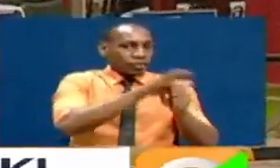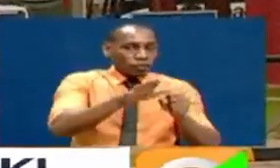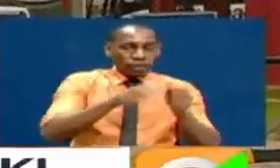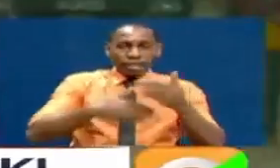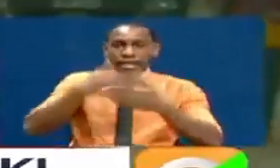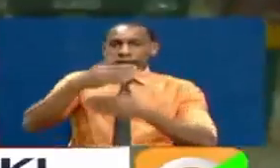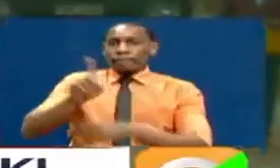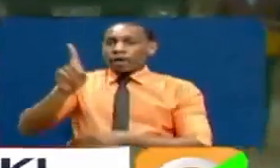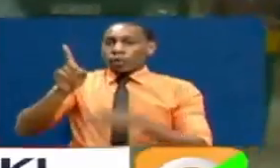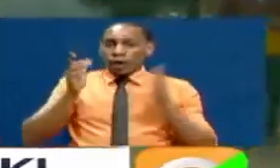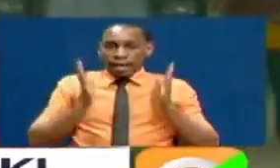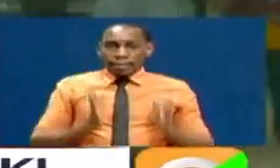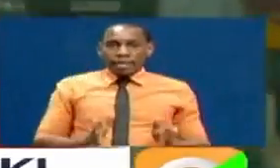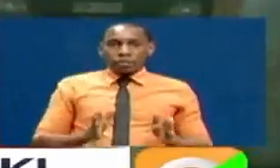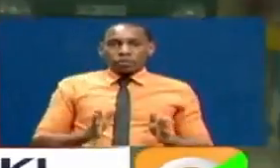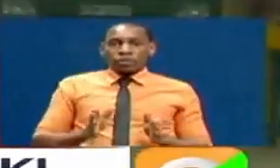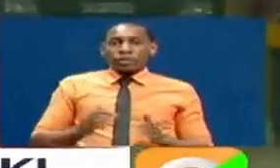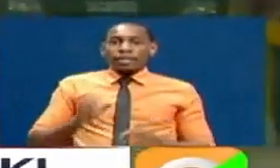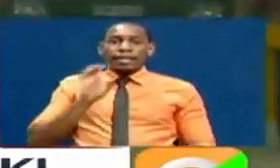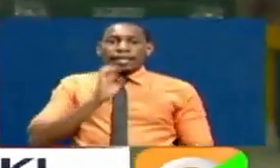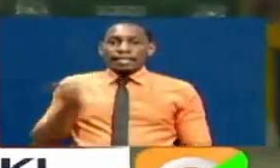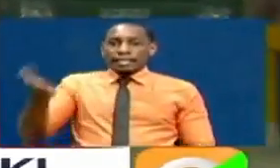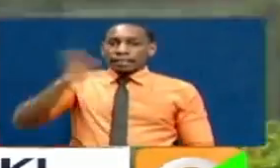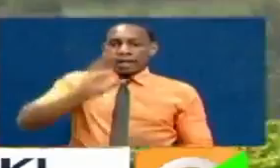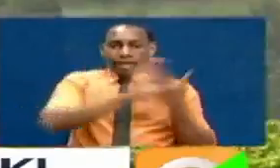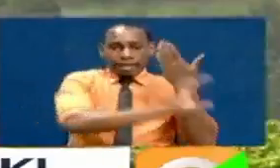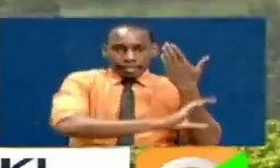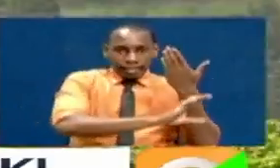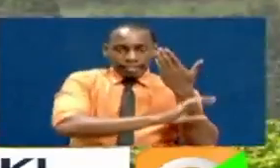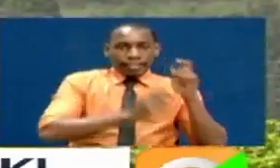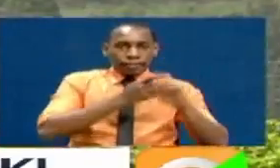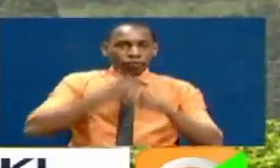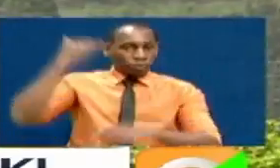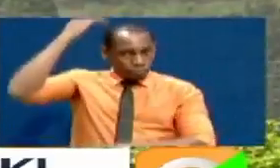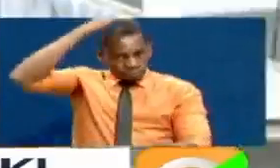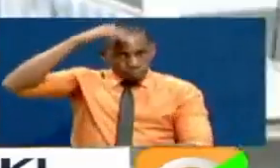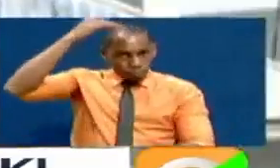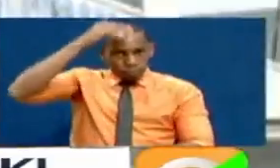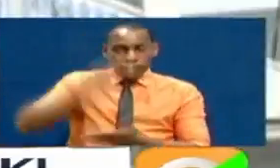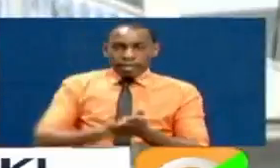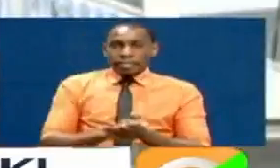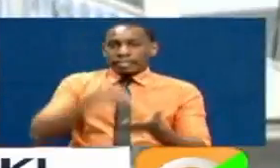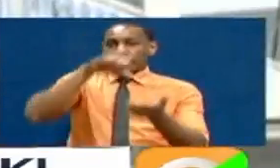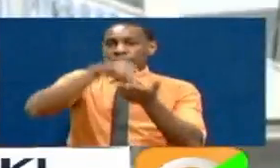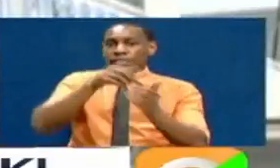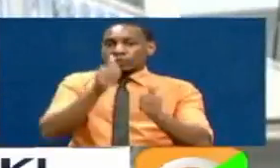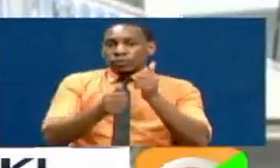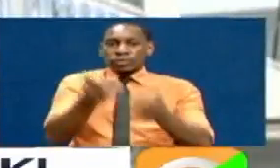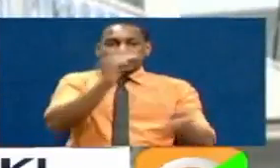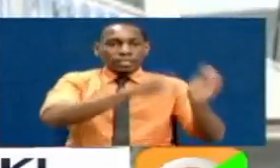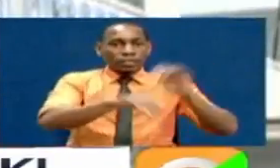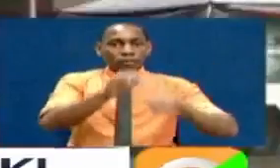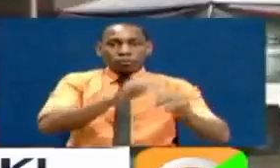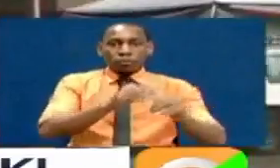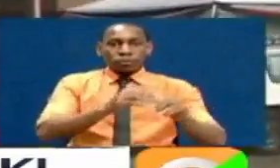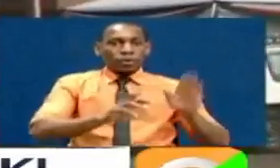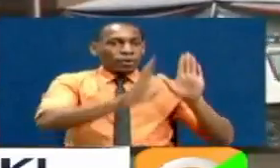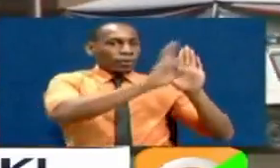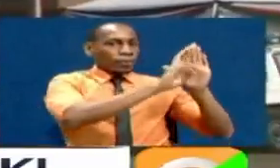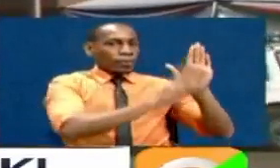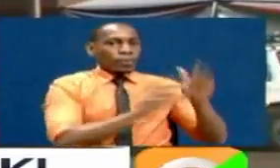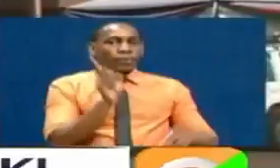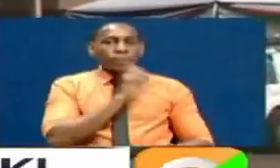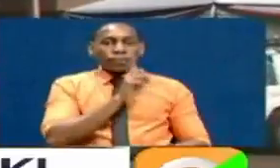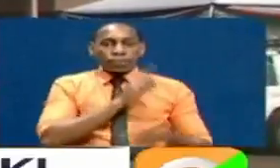baada ya mwana mmoja wa umri wa makamo kurejea nchini humo kutoka dubai jambo ambalo limechangia masharti makali